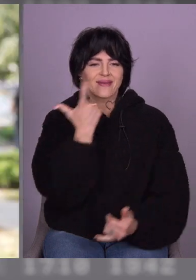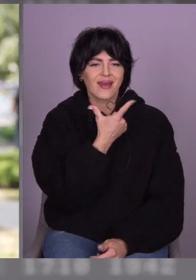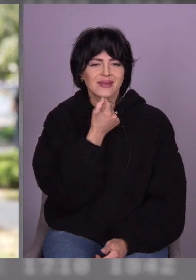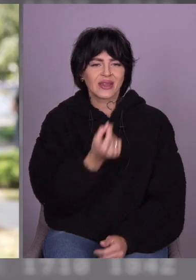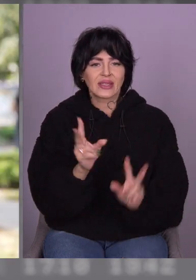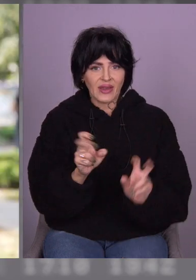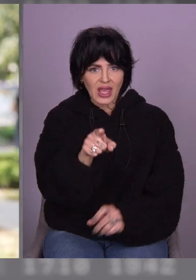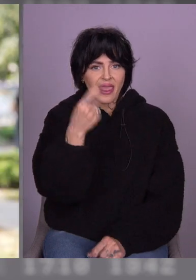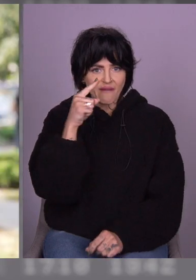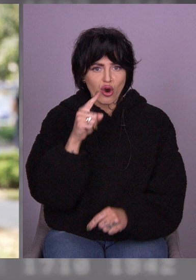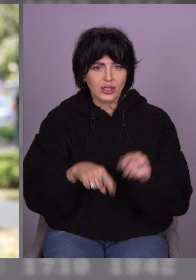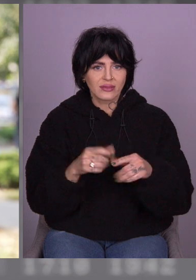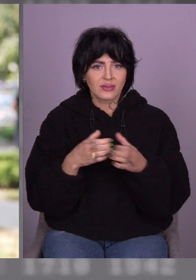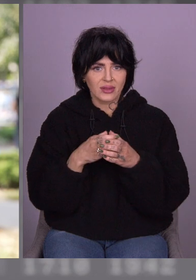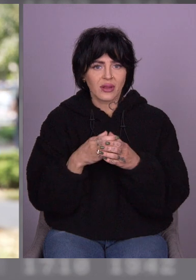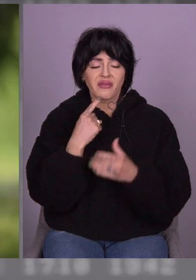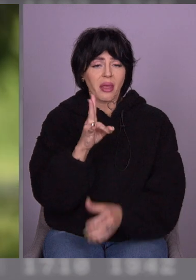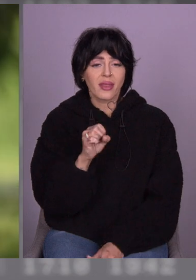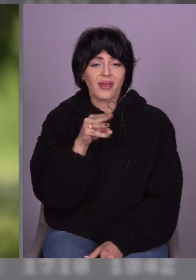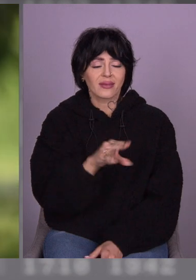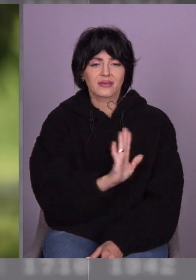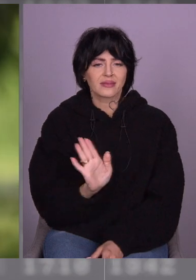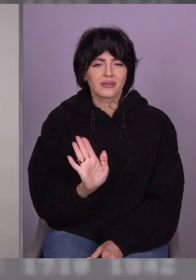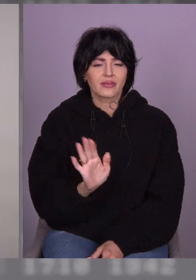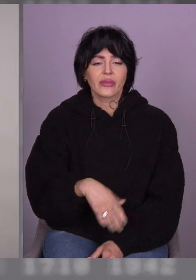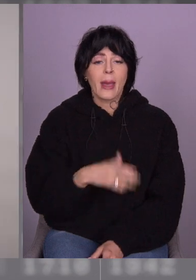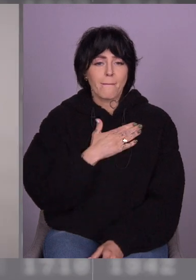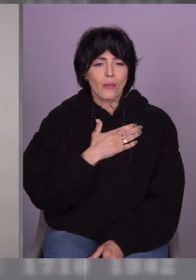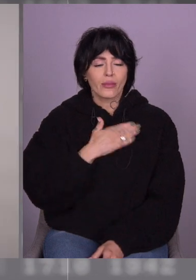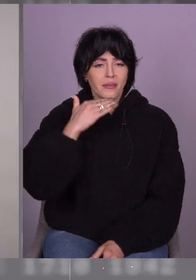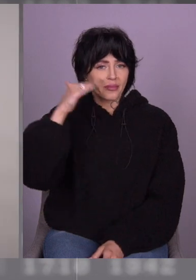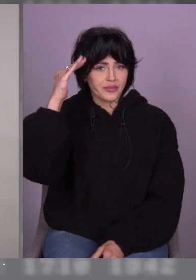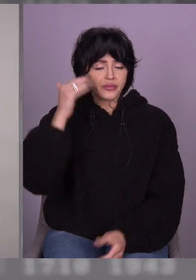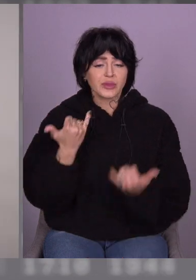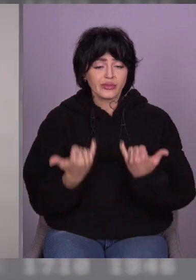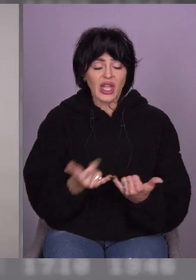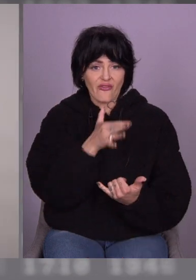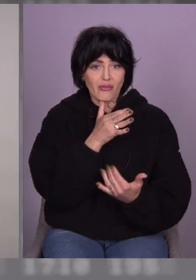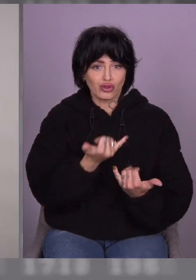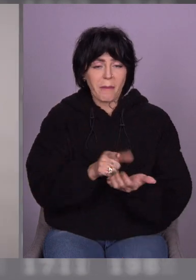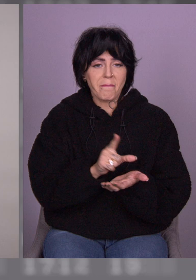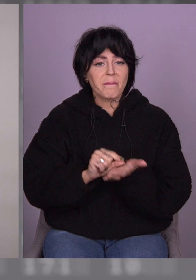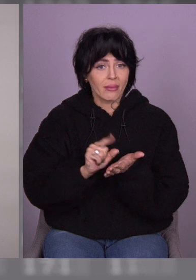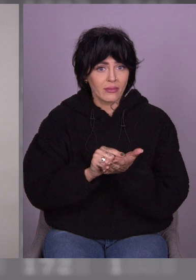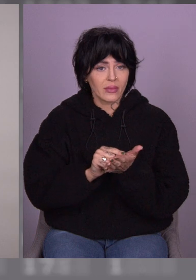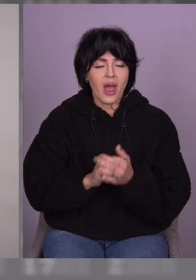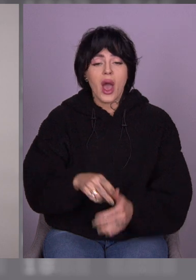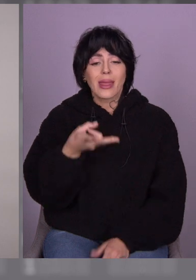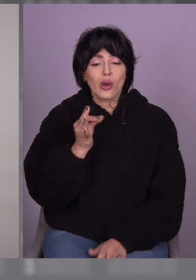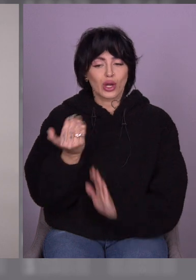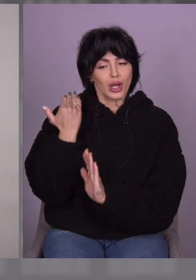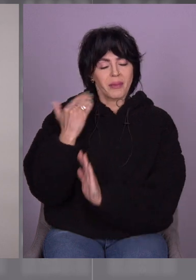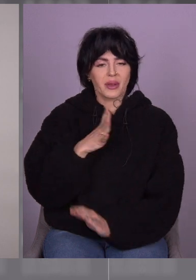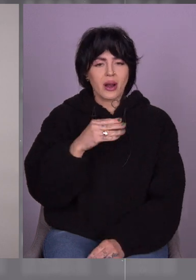родини? Ні. Мій тато зараз на пенсії. Раніше він працював в